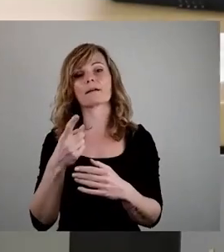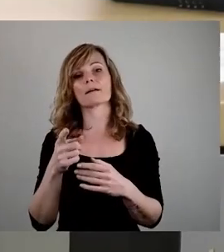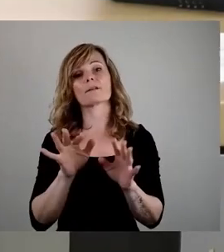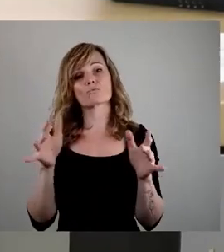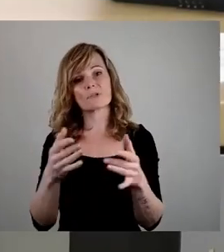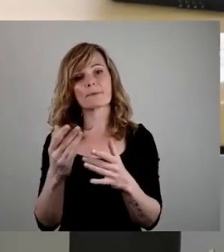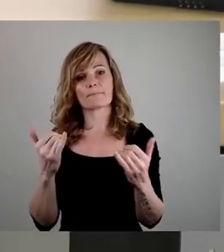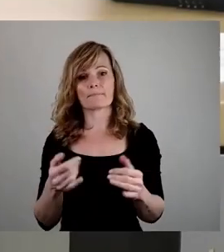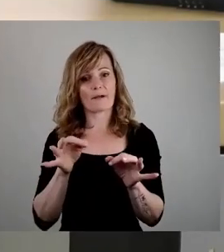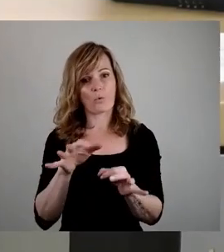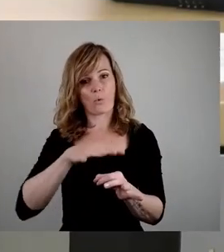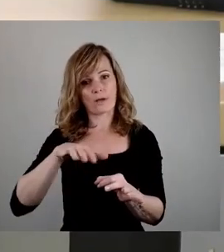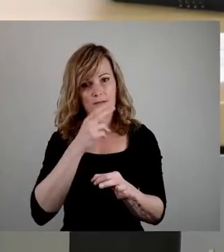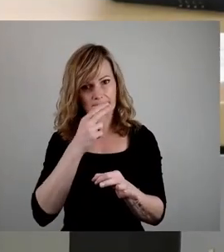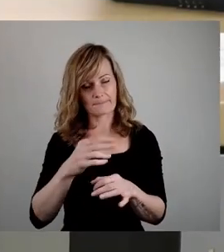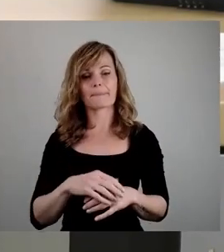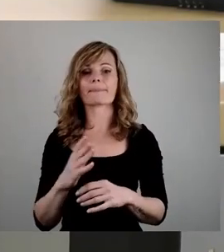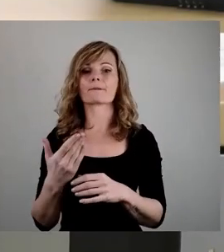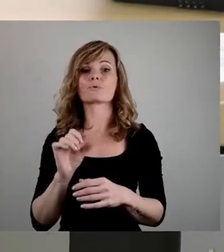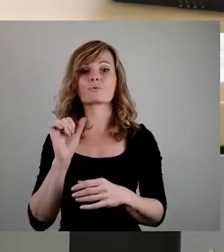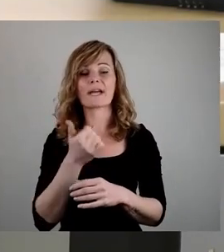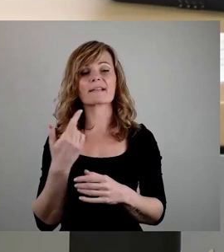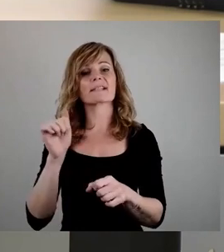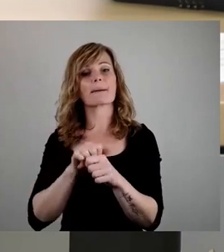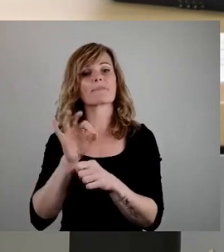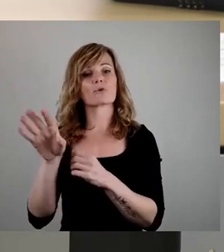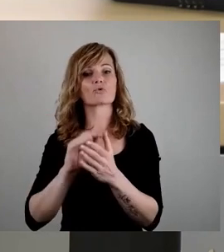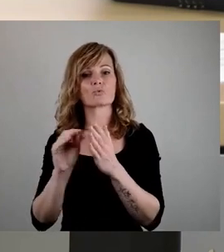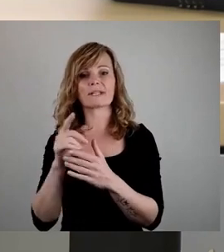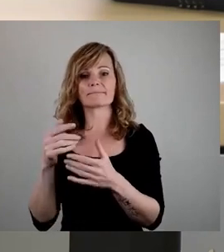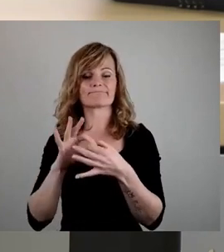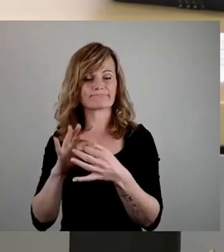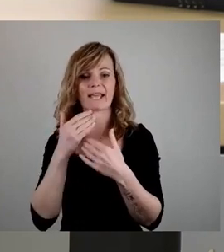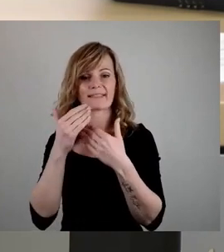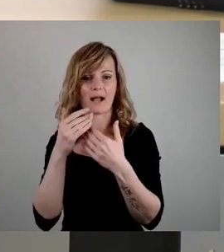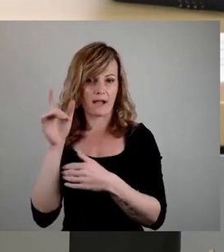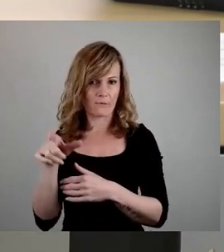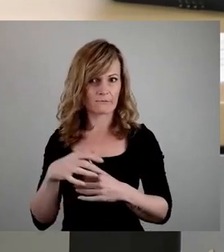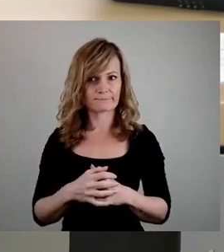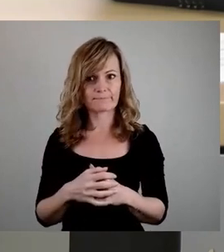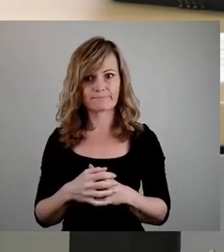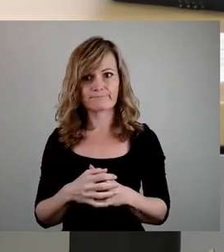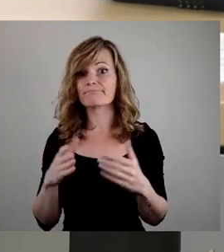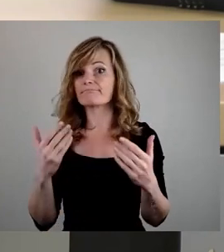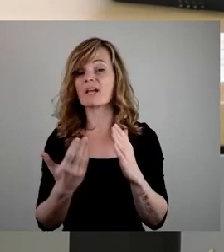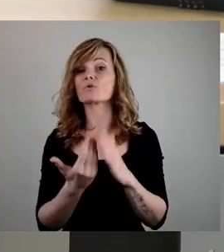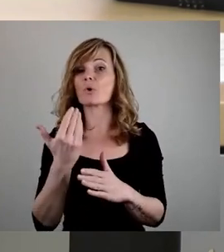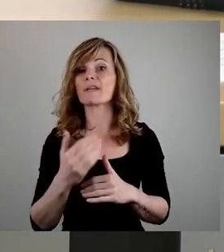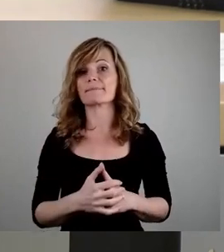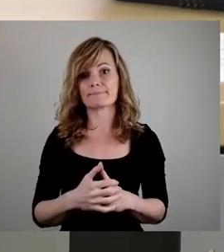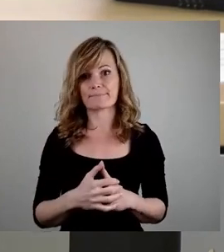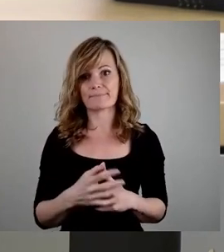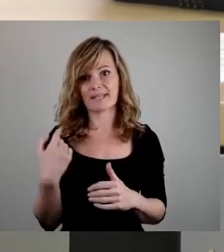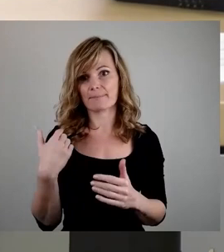anschließen an das Amt für Schulen für diese durchaus neue Herangehensweise. Donau hat an der Einbringung darauf